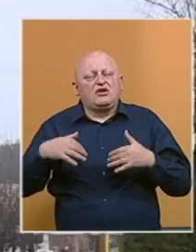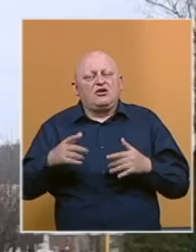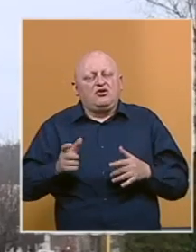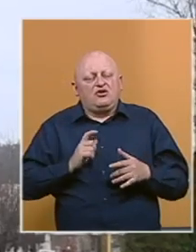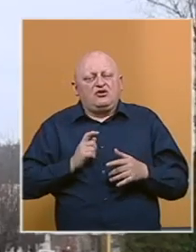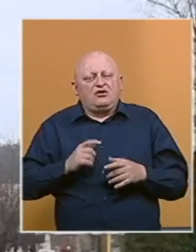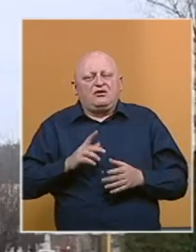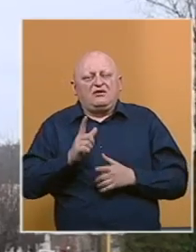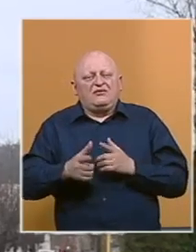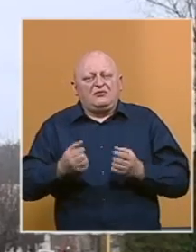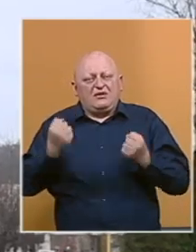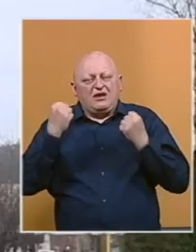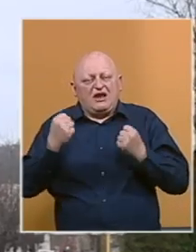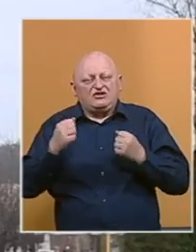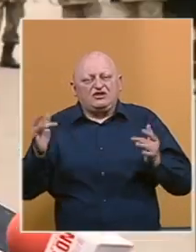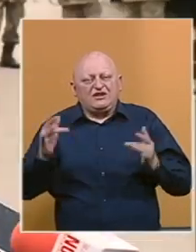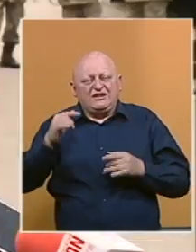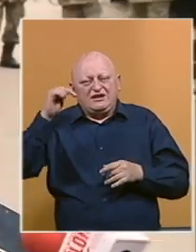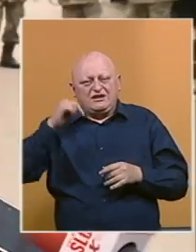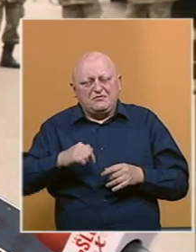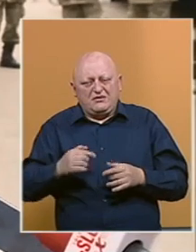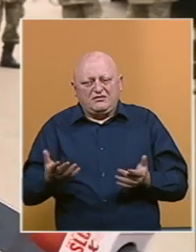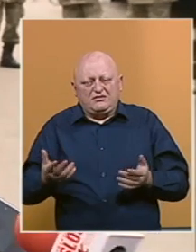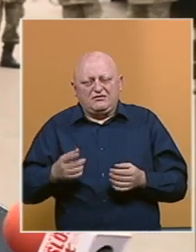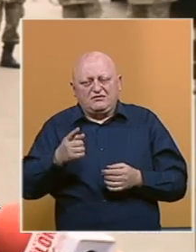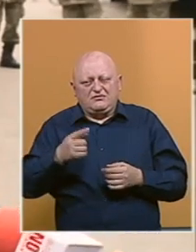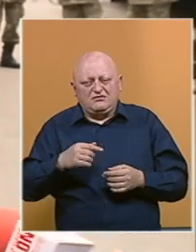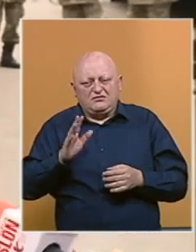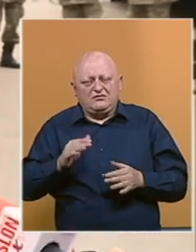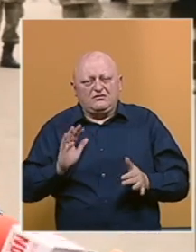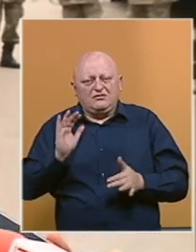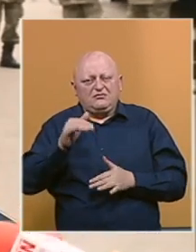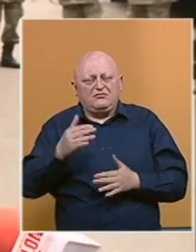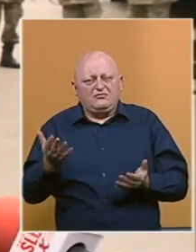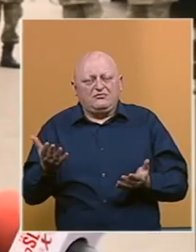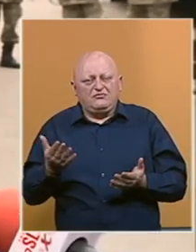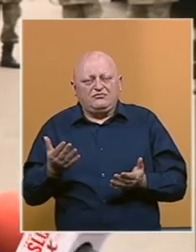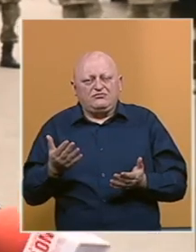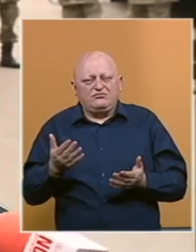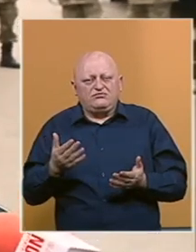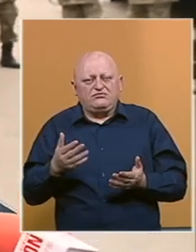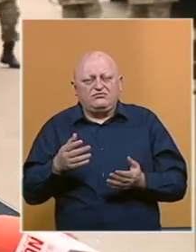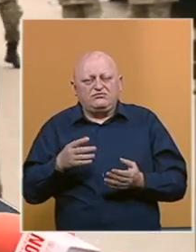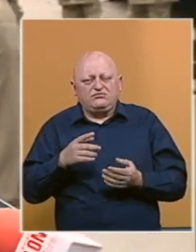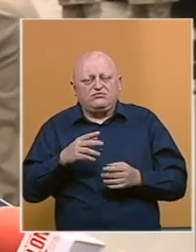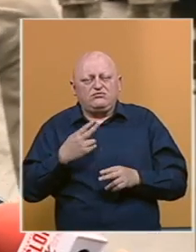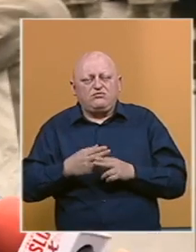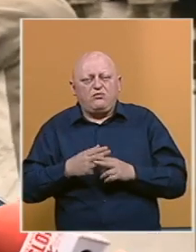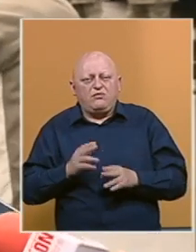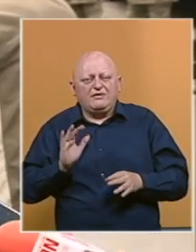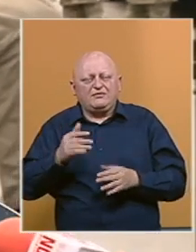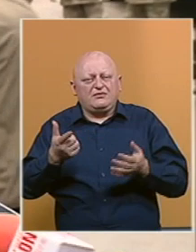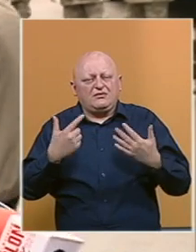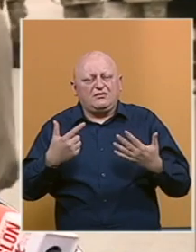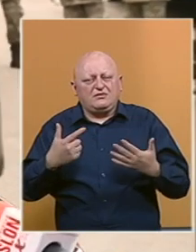očekuje i period jače sezonske gripe. Mi smo i sezoni gripe imali preko, na klinici za zarazne bolesti bude preko